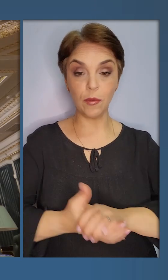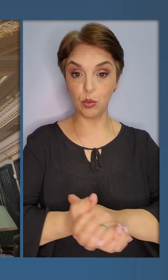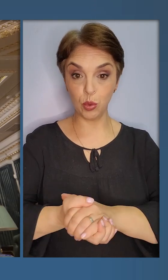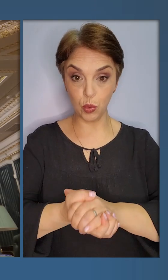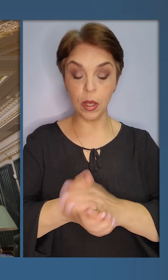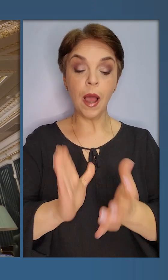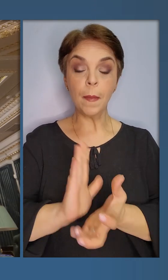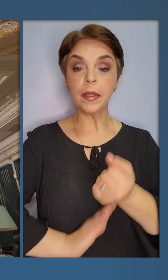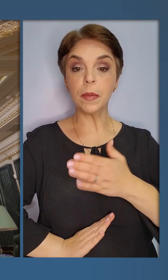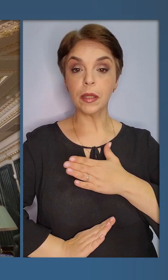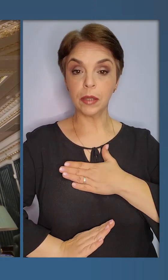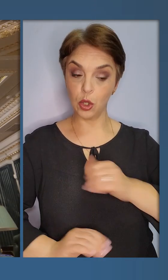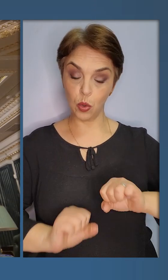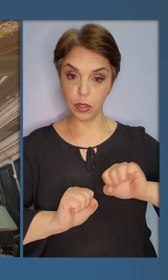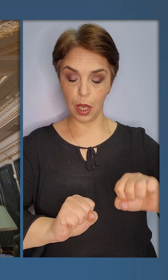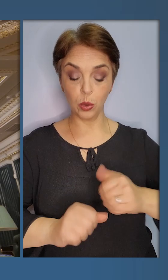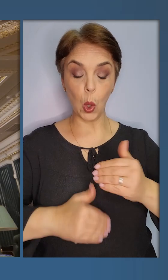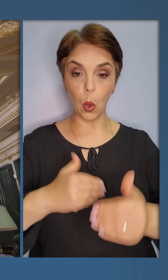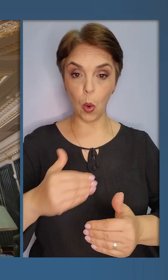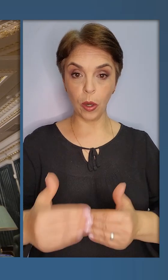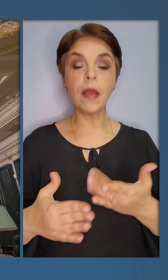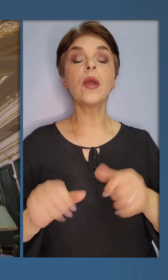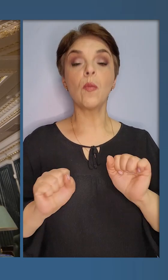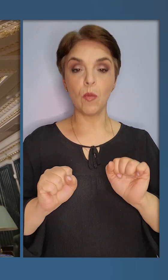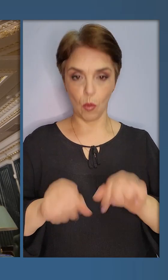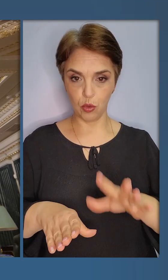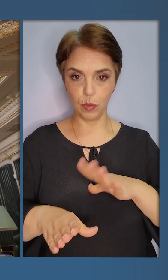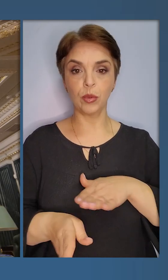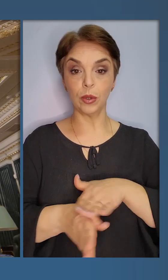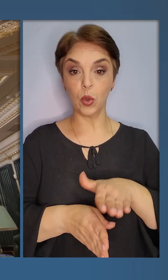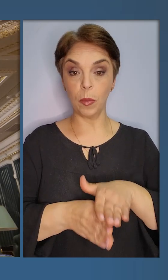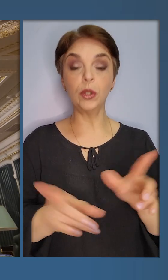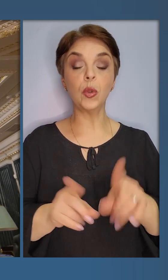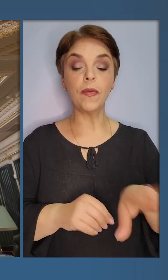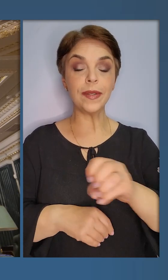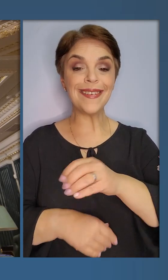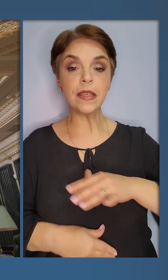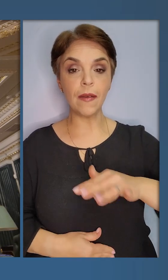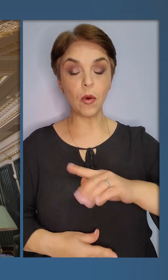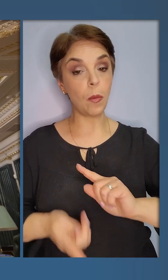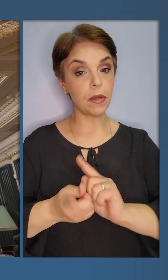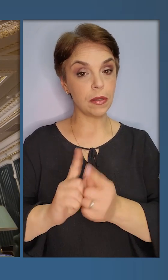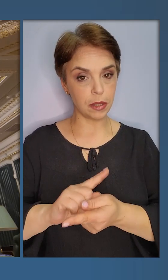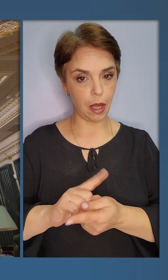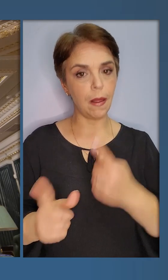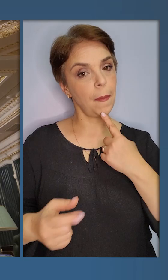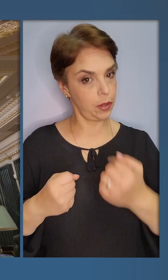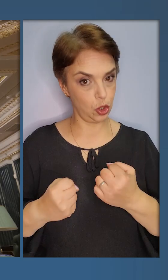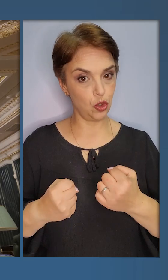Євросоюзі, підтримка нашого захисту. Кроки, які можуть бути зроблені, щоб уся Європа стала